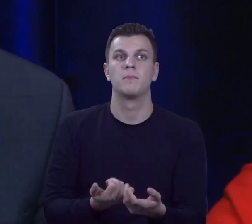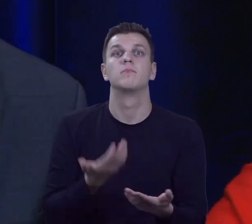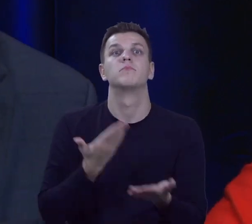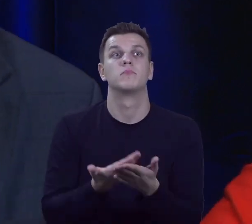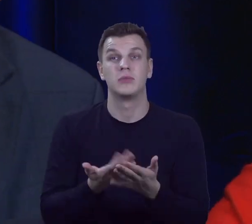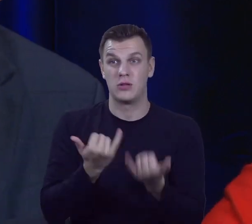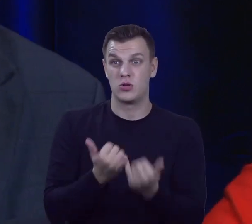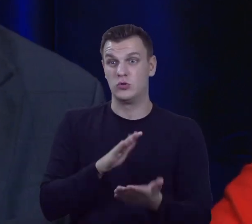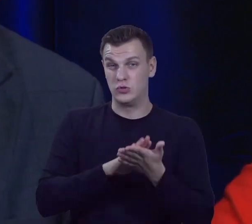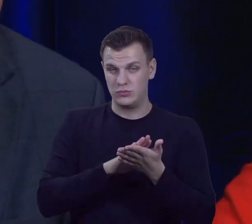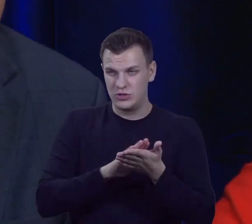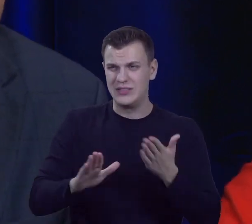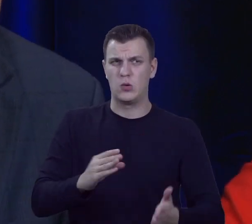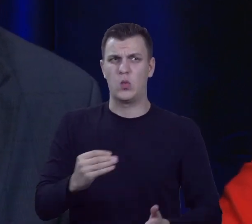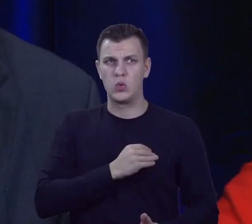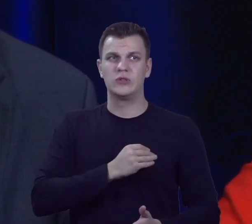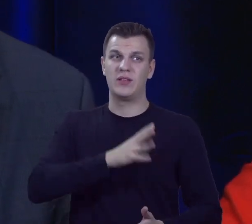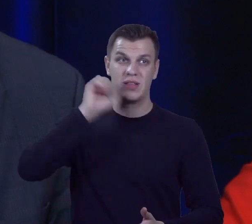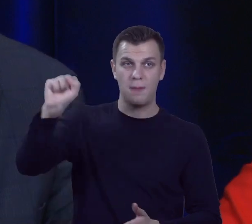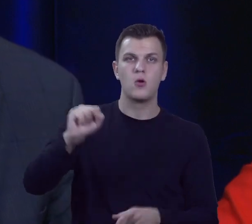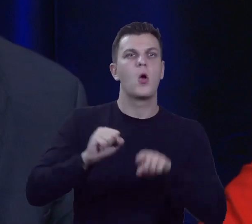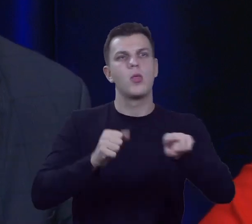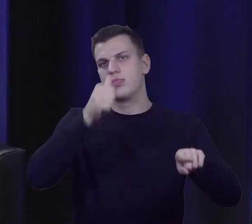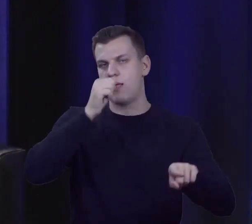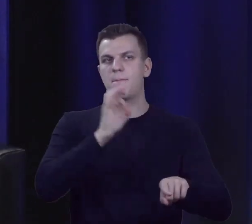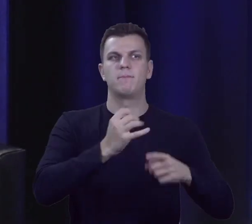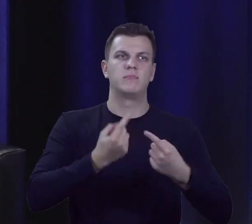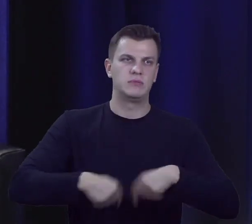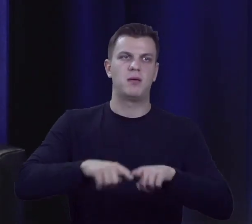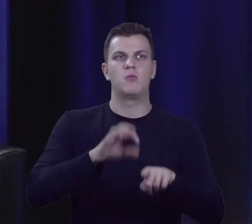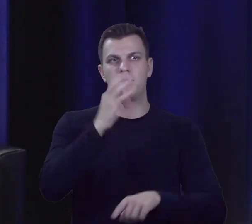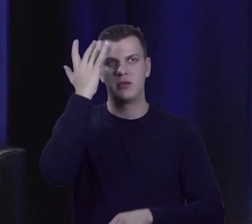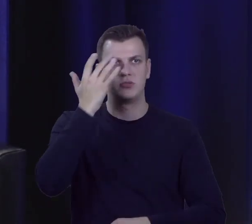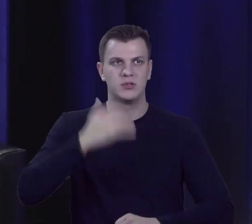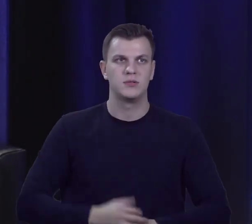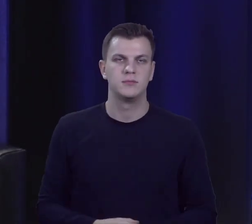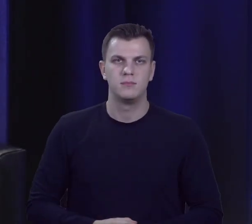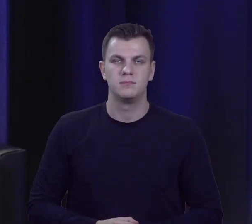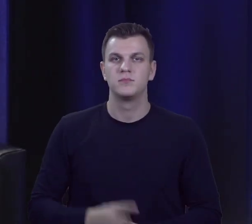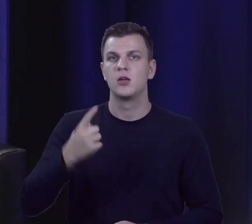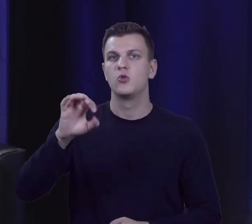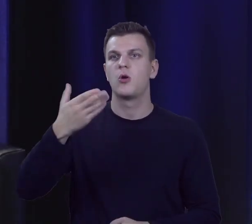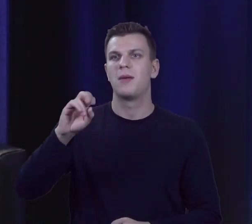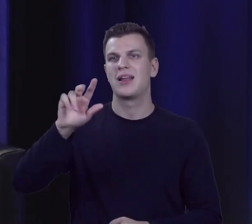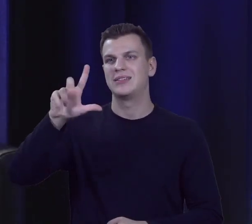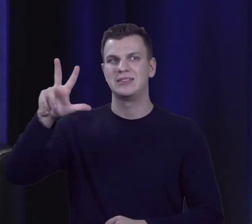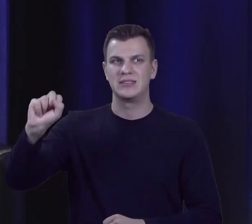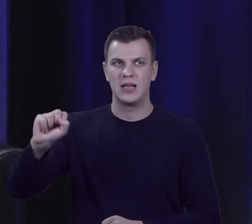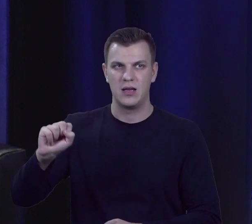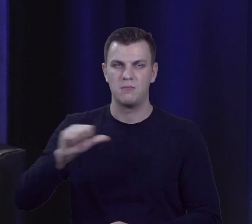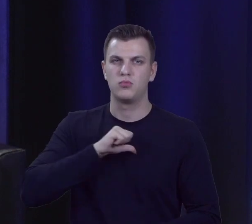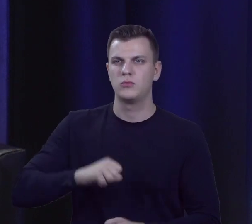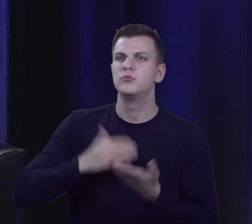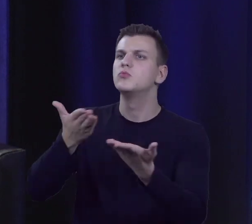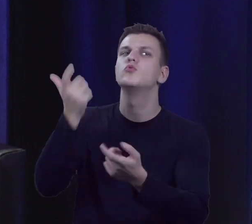demokrację nie są w stanie sprawować funkcji, o których marzą. Dobrze. Pani burmistrz do Maradzka może z tamtej strony. Jak jest Pani z